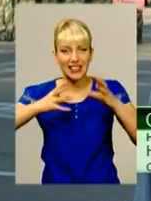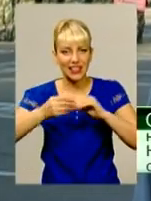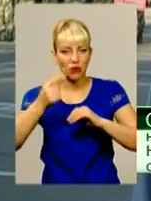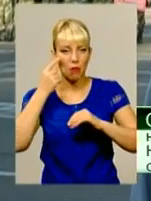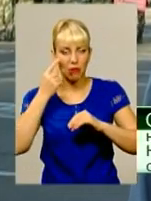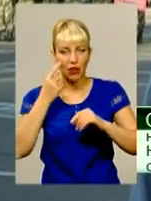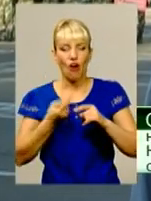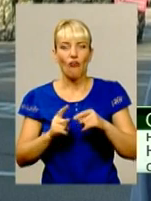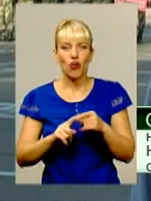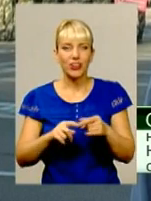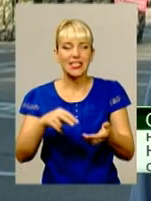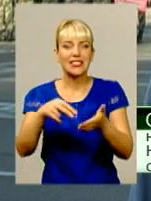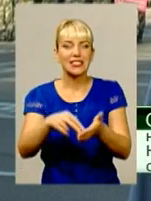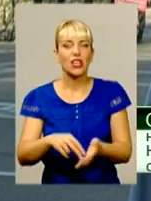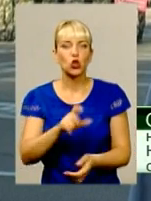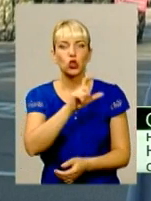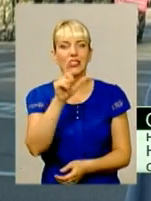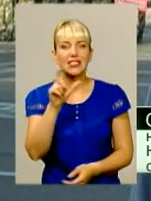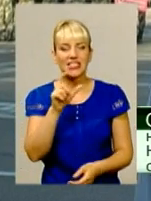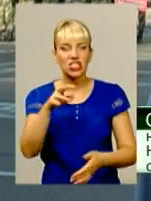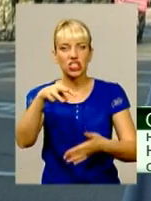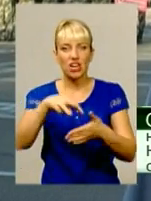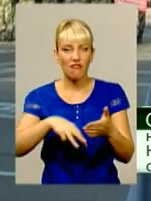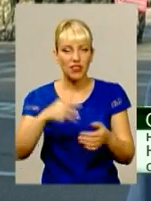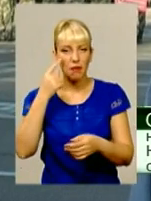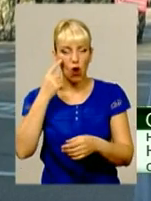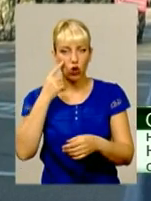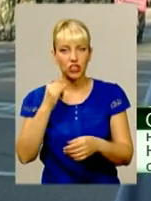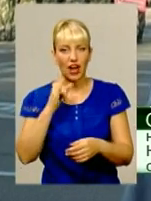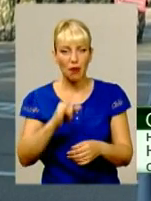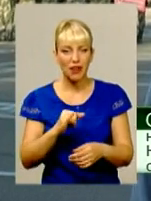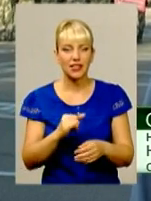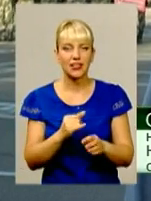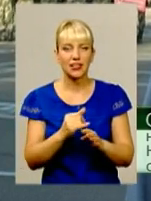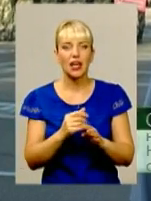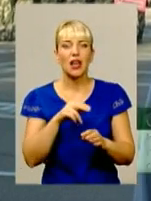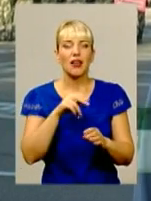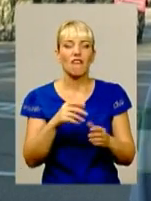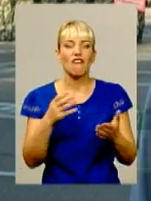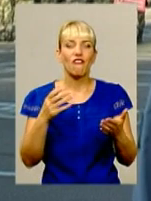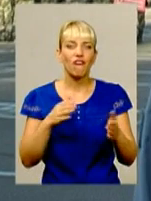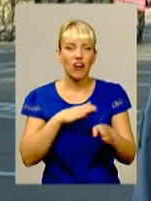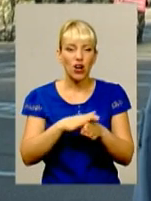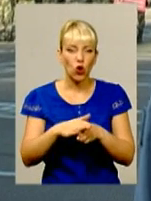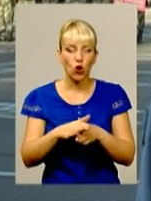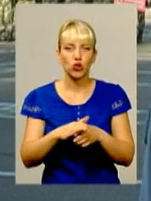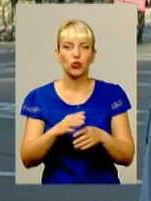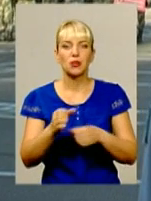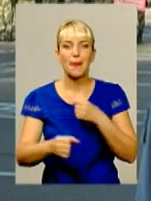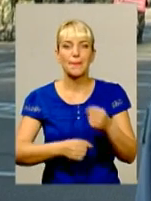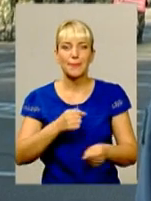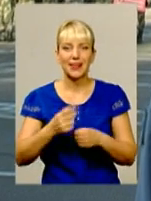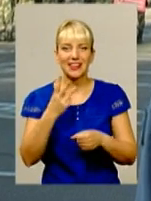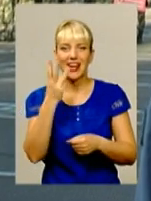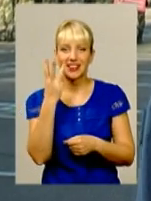гандікапом, тобто з штрафними очками і виконують вже біг на 3 кілометри, один за одним. На фініші